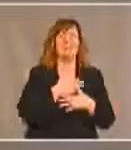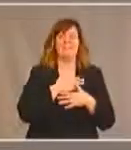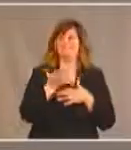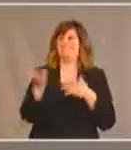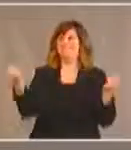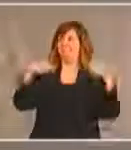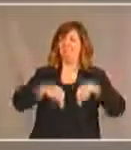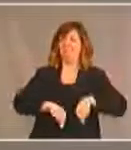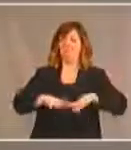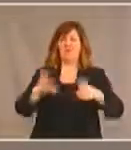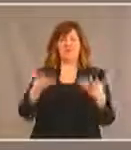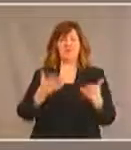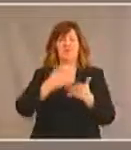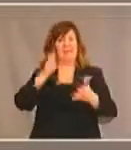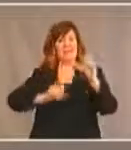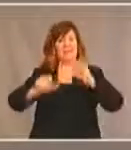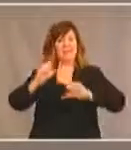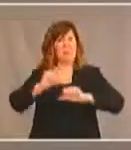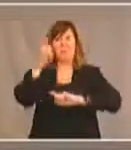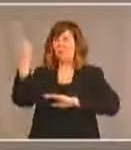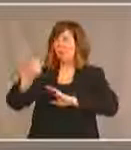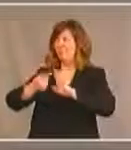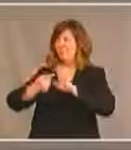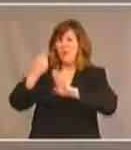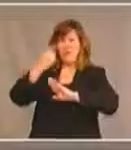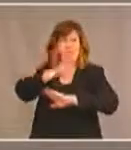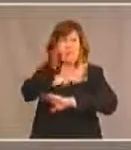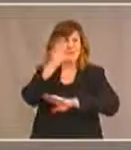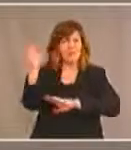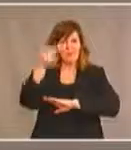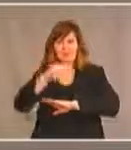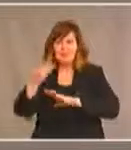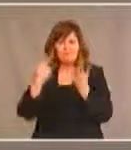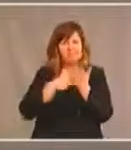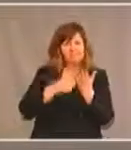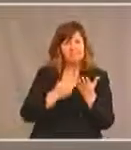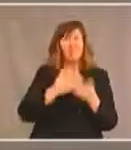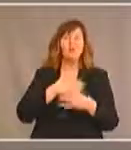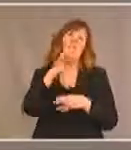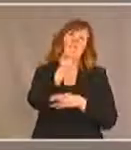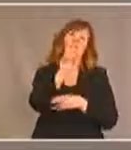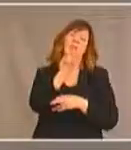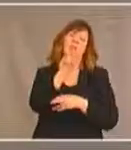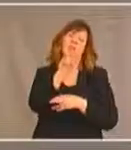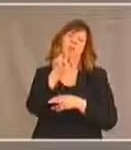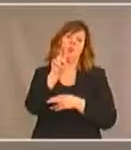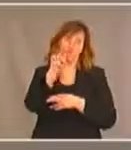pour les autochtones ayant des handicaps au Canada. Alors, comme on vous l'a dit, je m'appelle Dorine Demas.